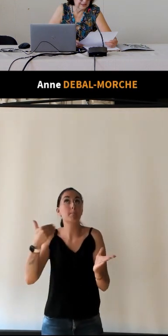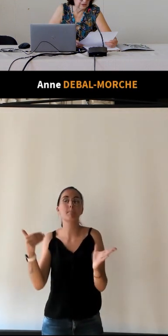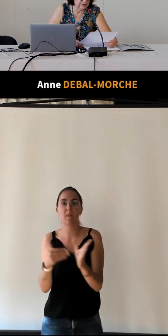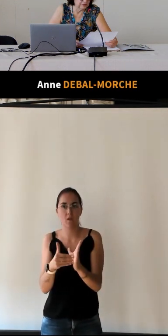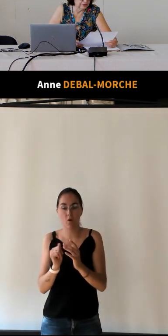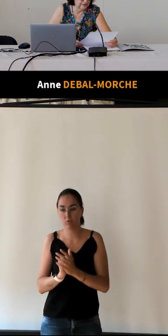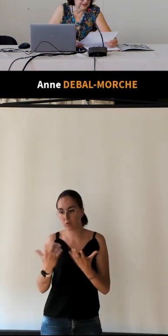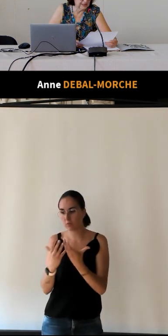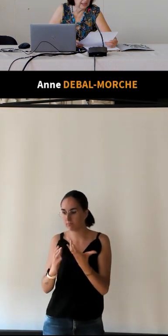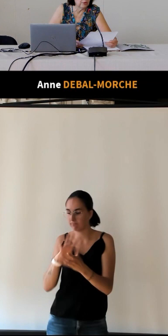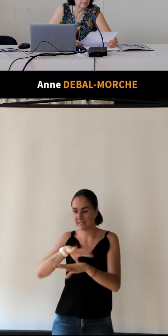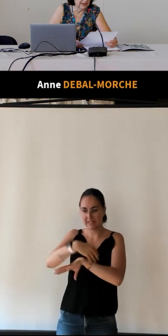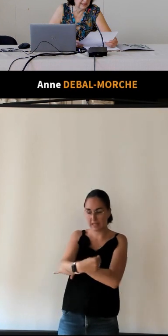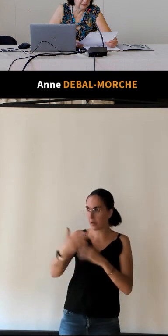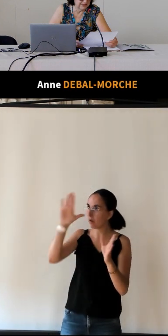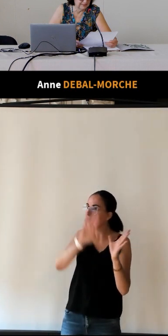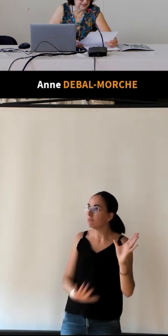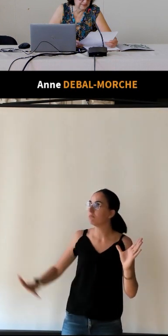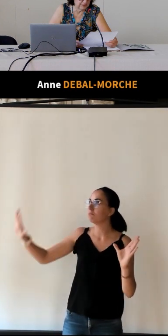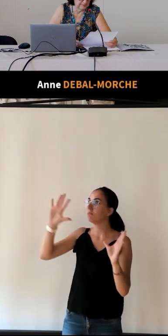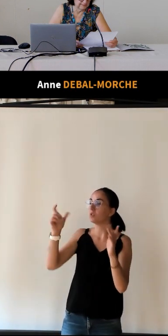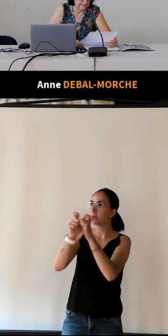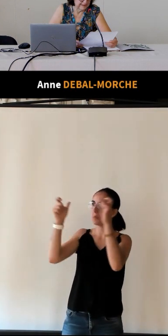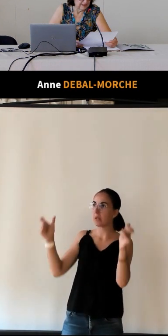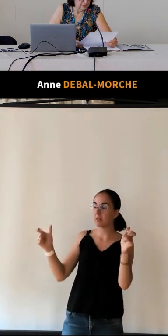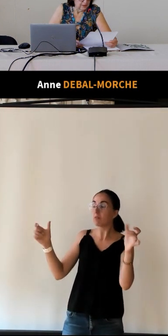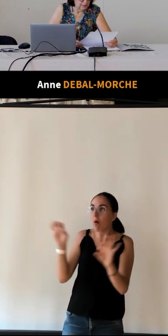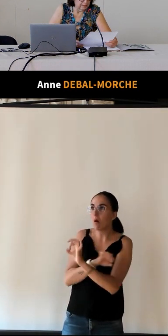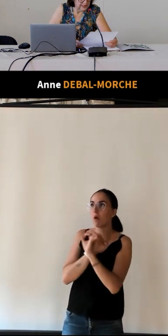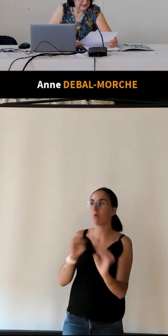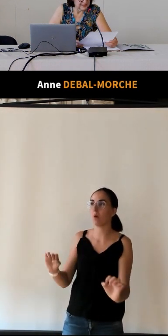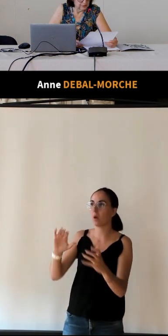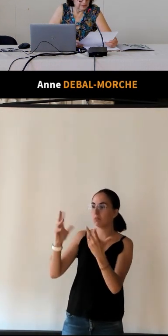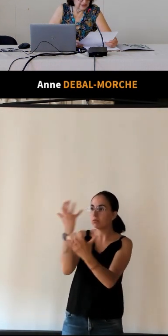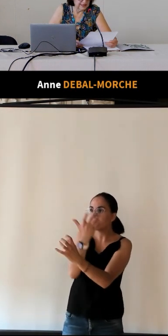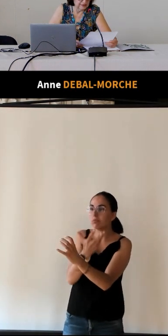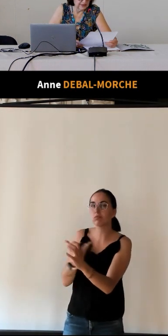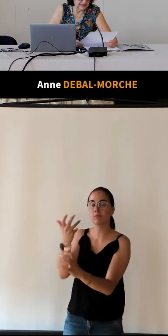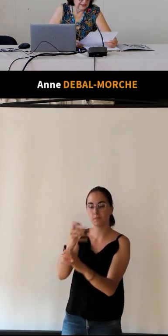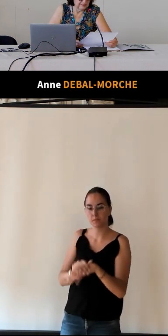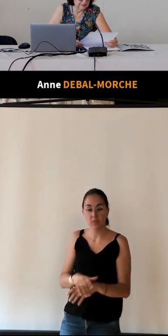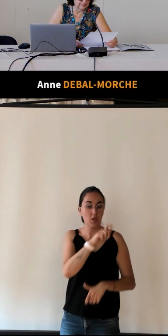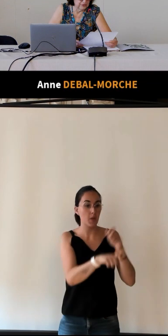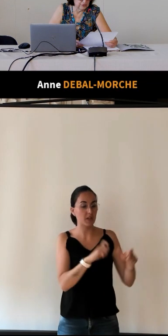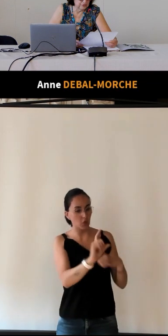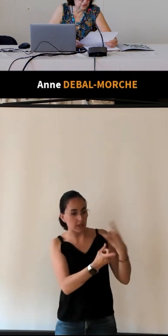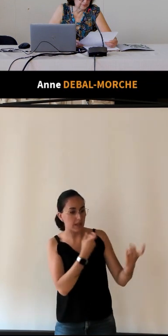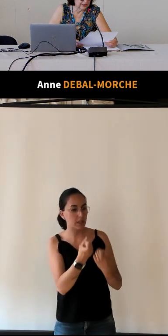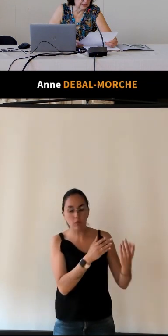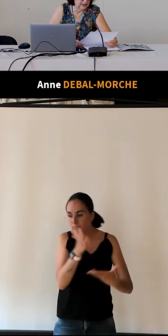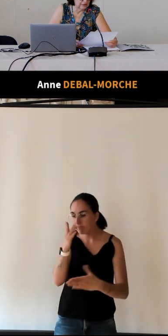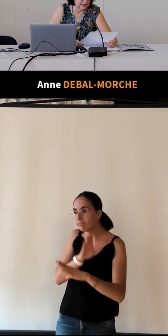extérieur de ce vaste et remarquable établissement. Pour plaire à sa nombreuse clientèle, monsieur